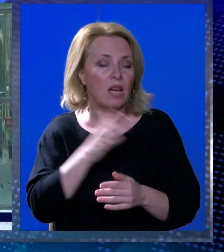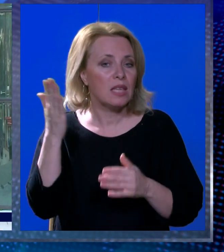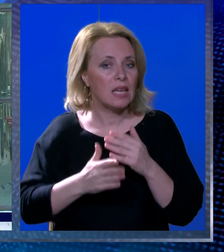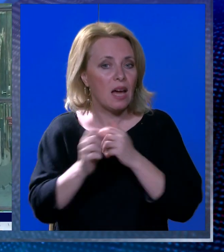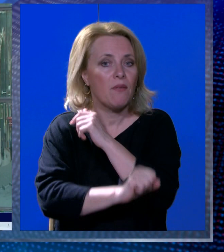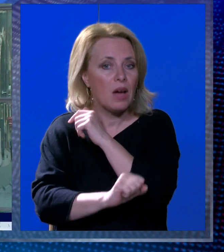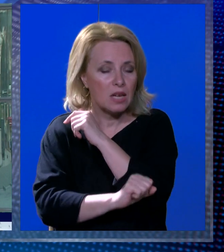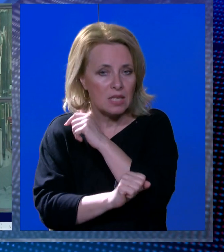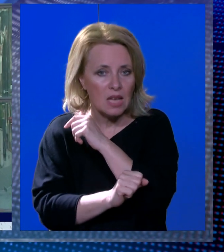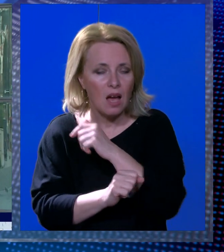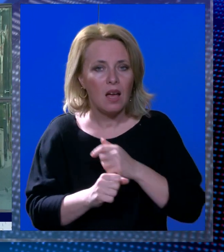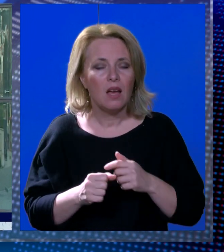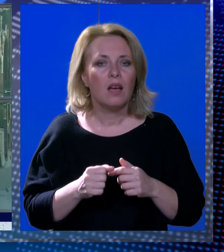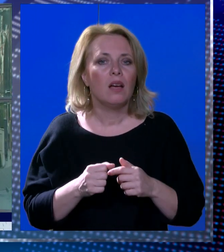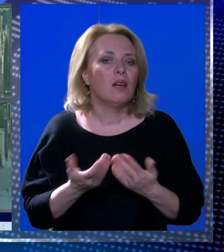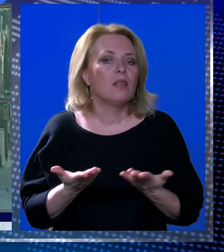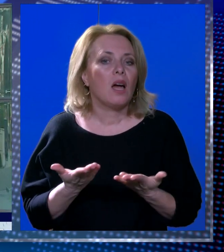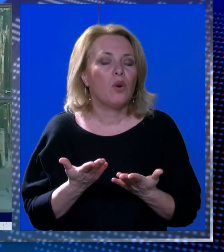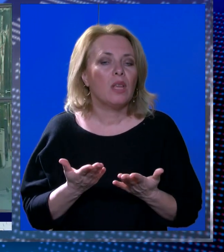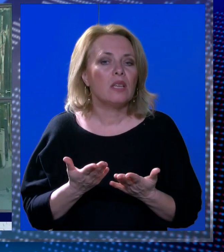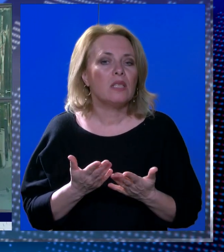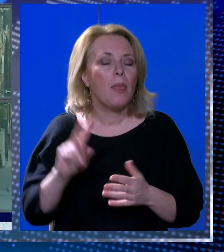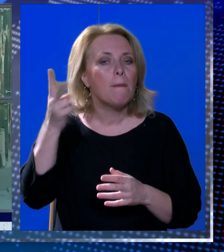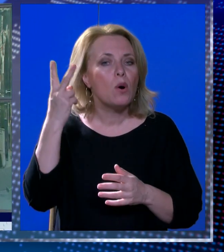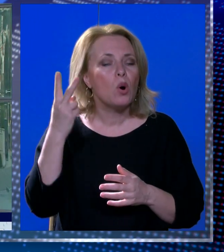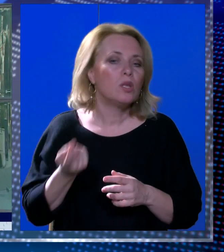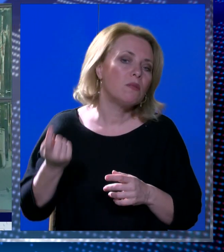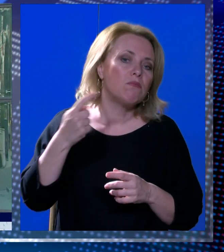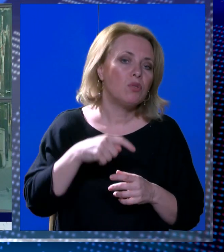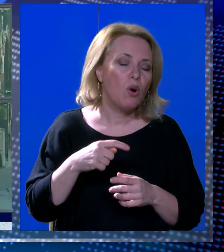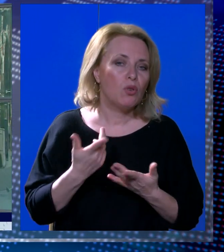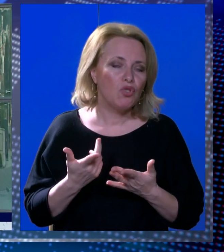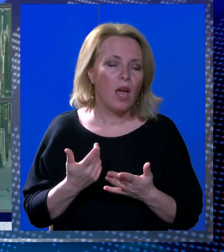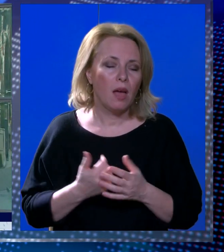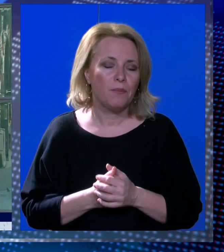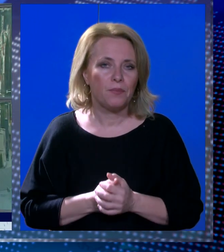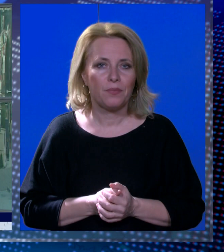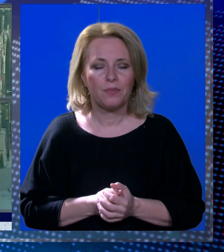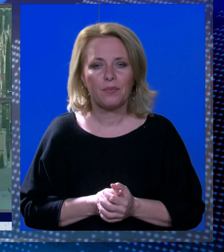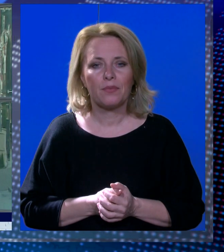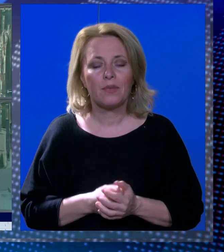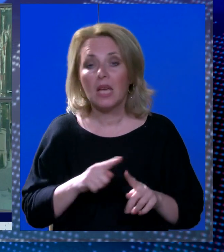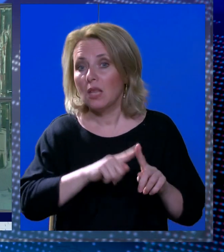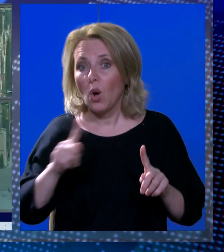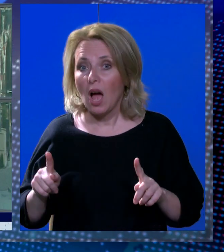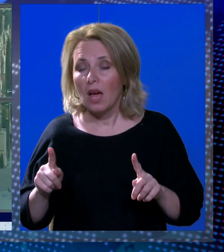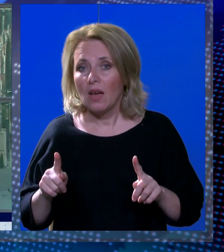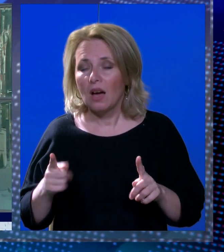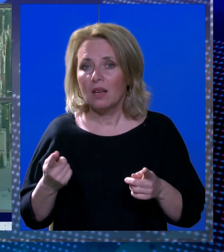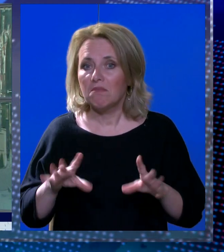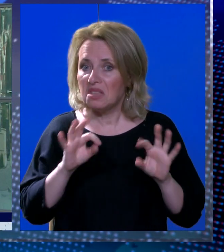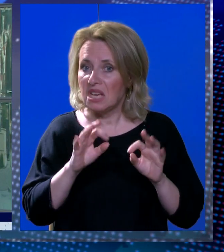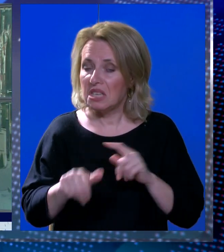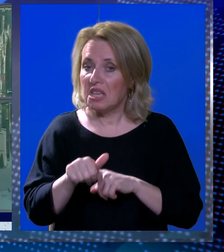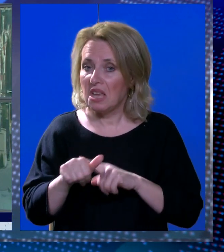početak sezone, kraj sezone ne znam nije, tako da se na poziv dođi, možeš li, može i tako. I do kada, je li to onda